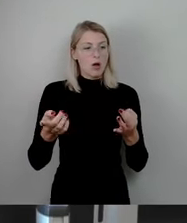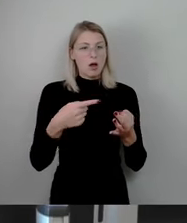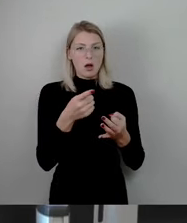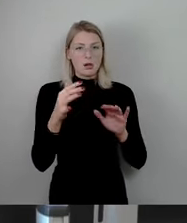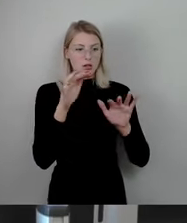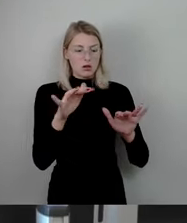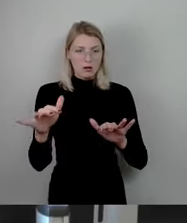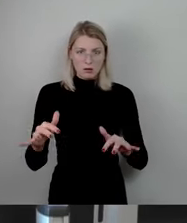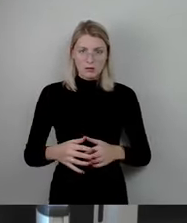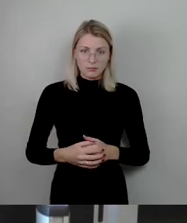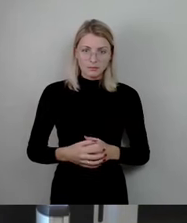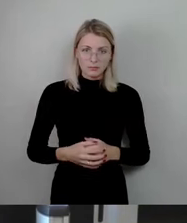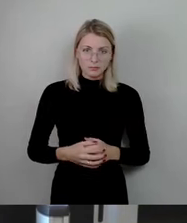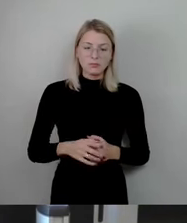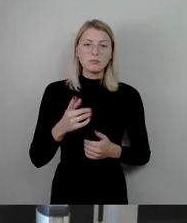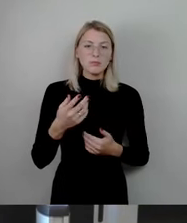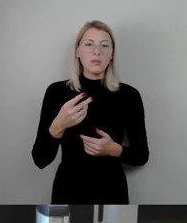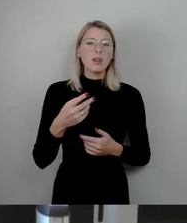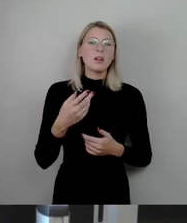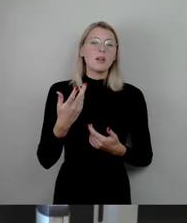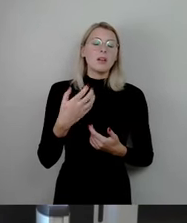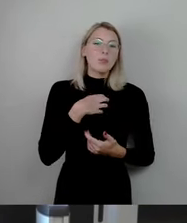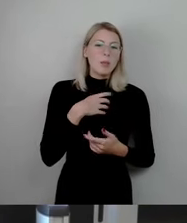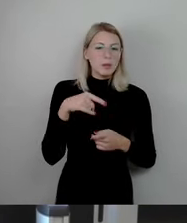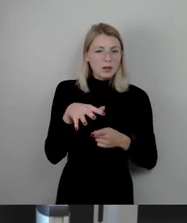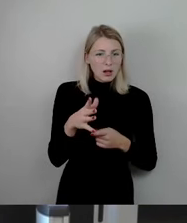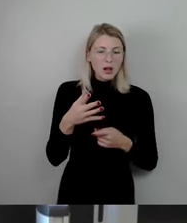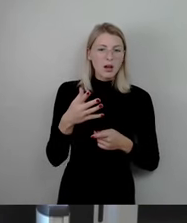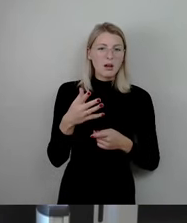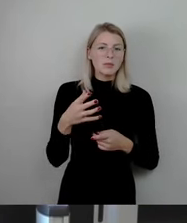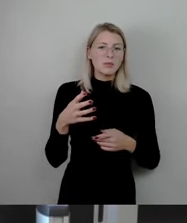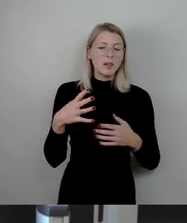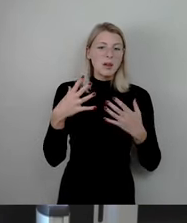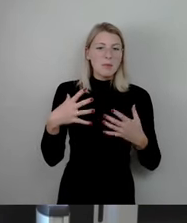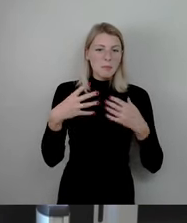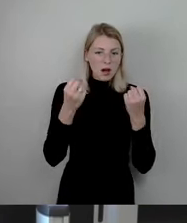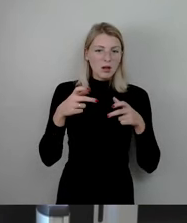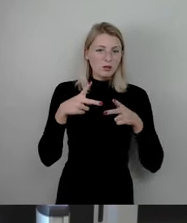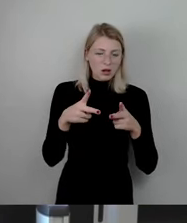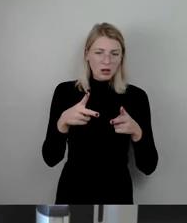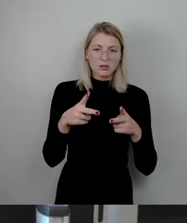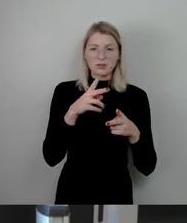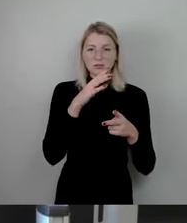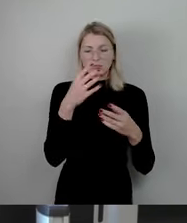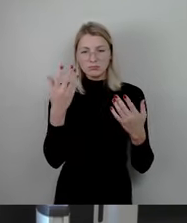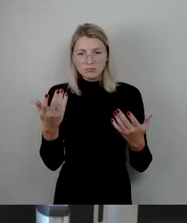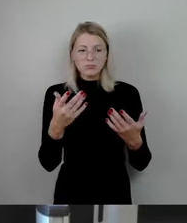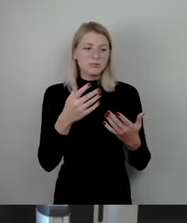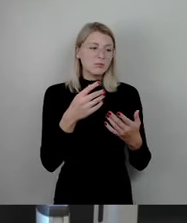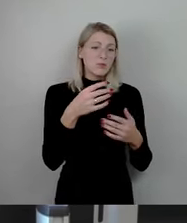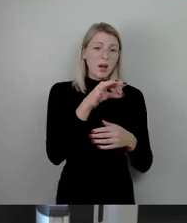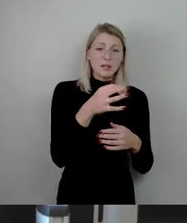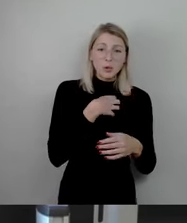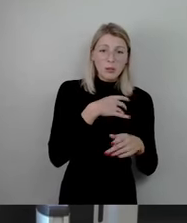Problemlagen rings um die Prager Straße sind komplex. Es gibt da nicht nur das ein einziges Problem. Es geht um Suchtproblematik, es geht um Diebstähle,